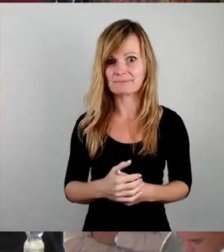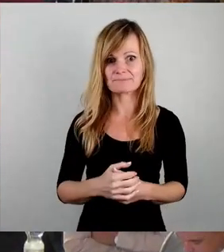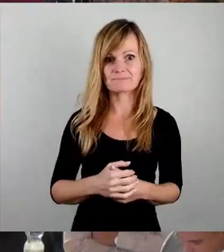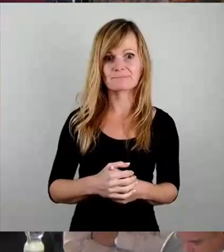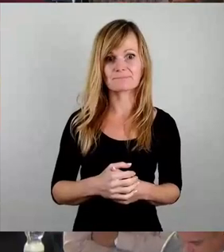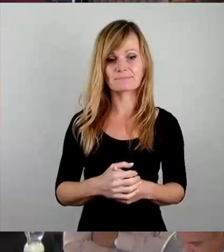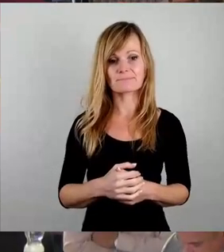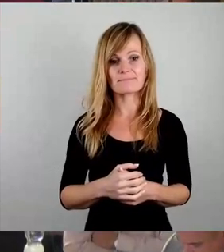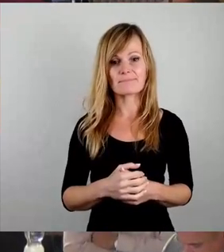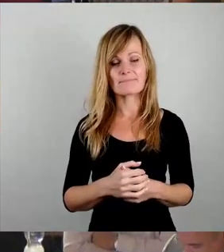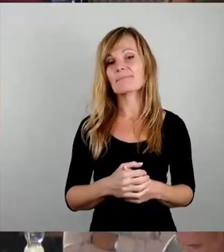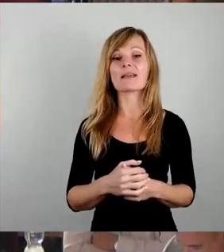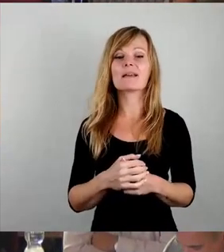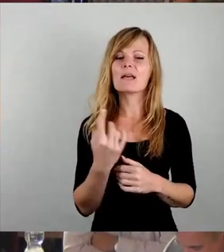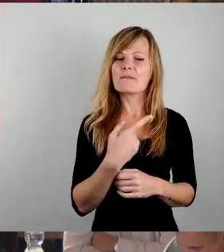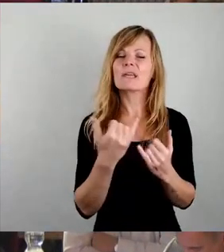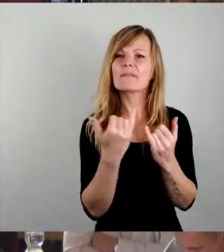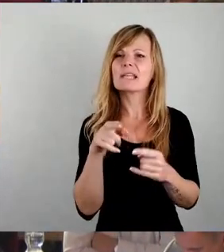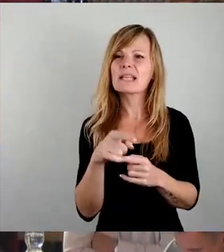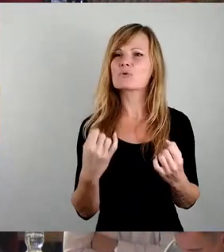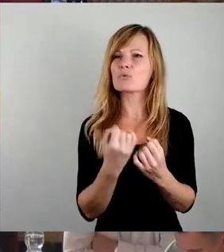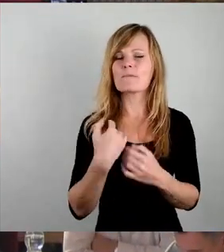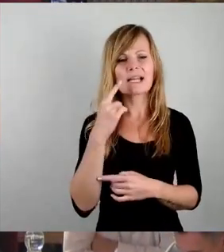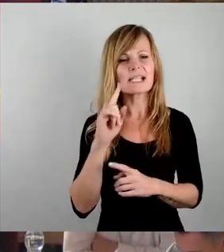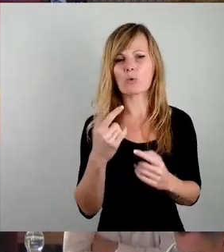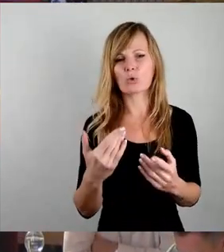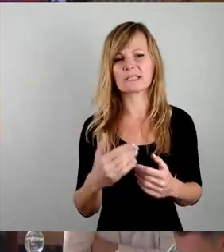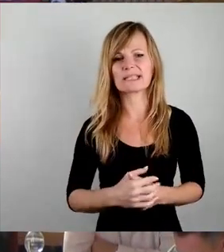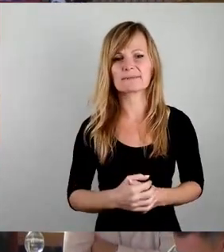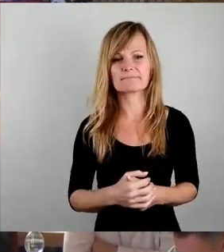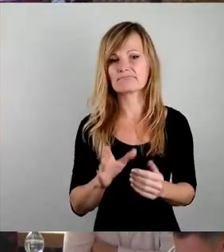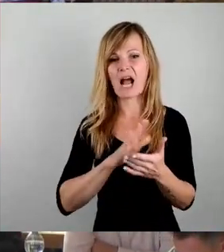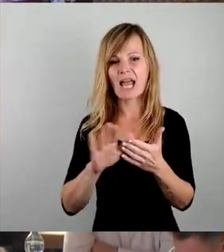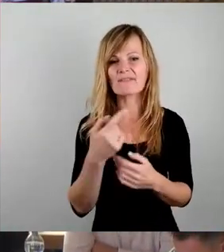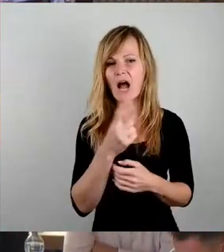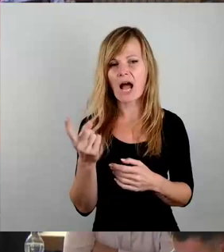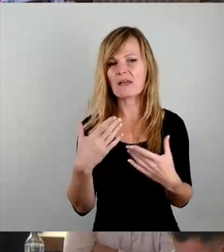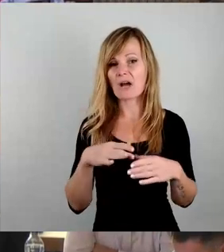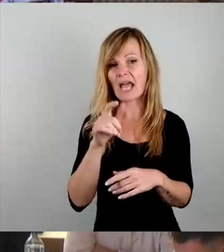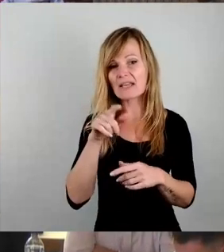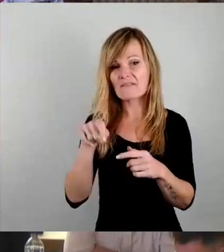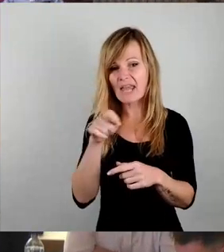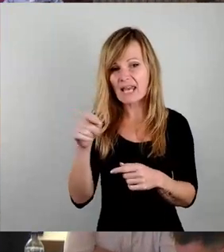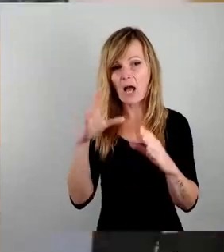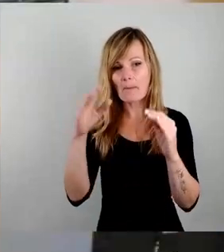Wie wir das üben, weiß ich aber auch noch nicht. Einfach alle freien Wähler mal blackfasen.